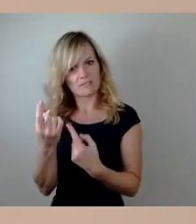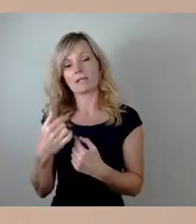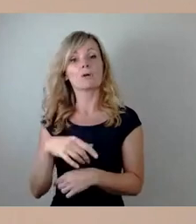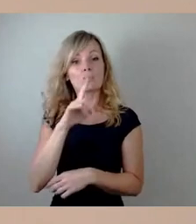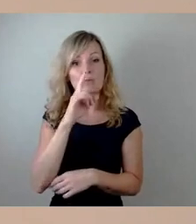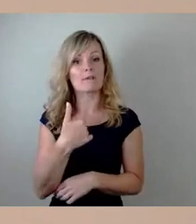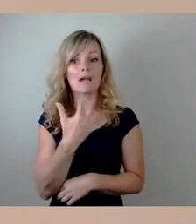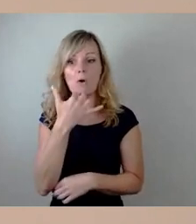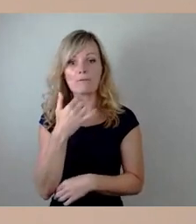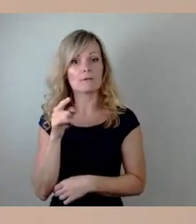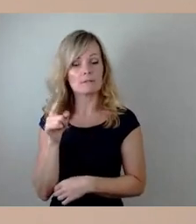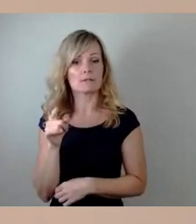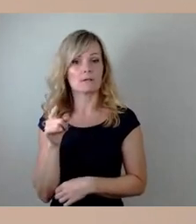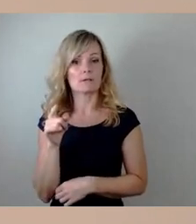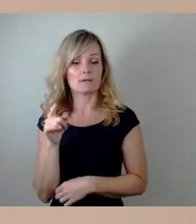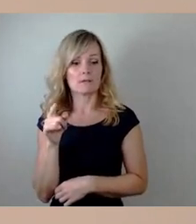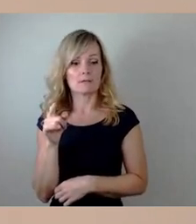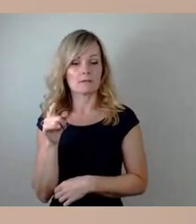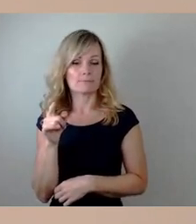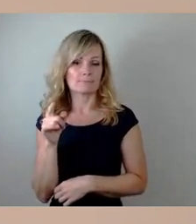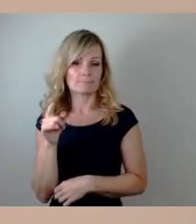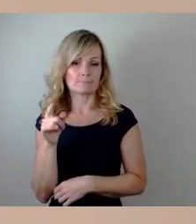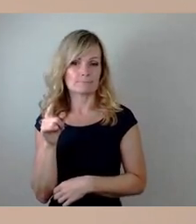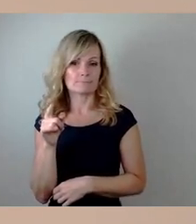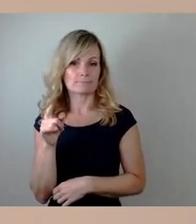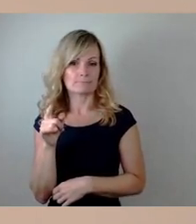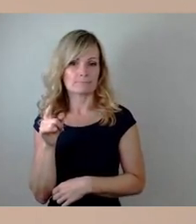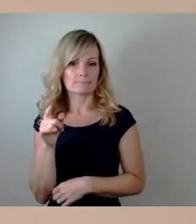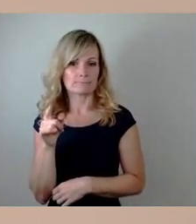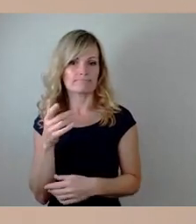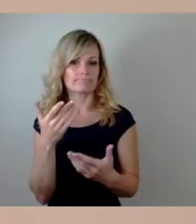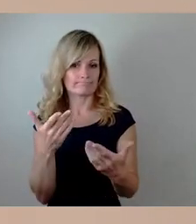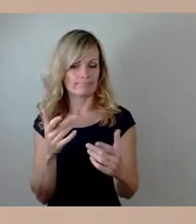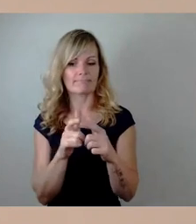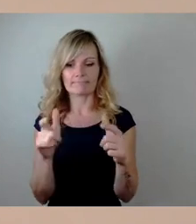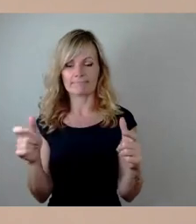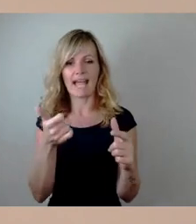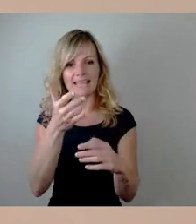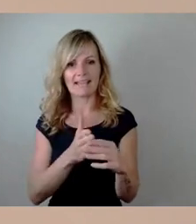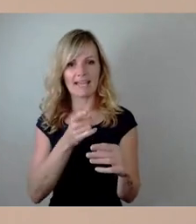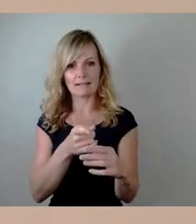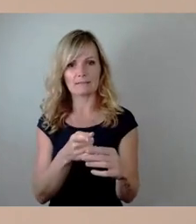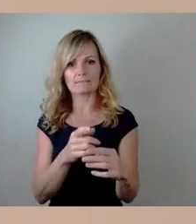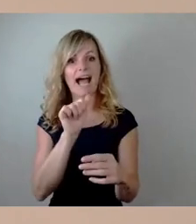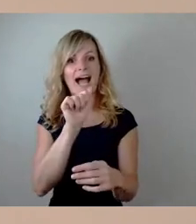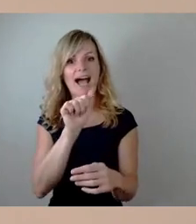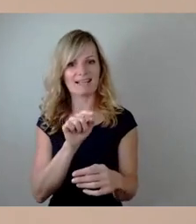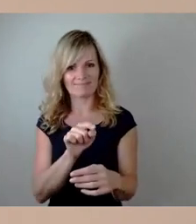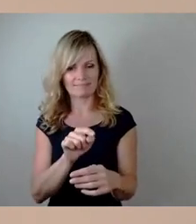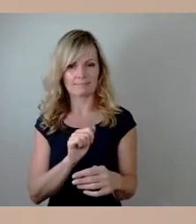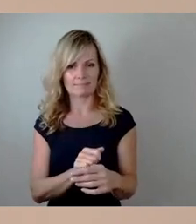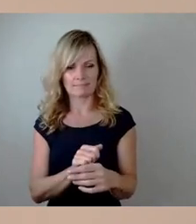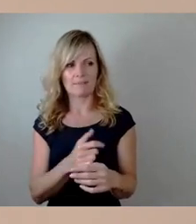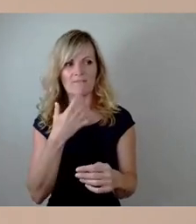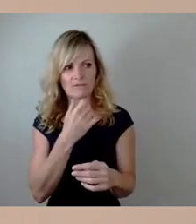hätten für einen Teil der, in dem Fall war es ja der Brückenzug A, das habe ich ja ausgeführt, eine Förderung vom Land zu